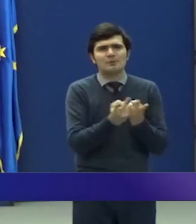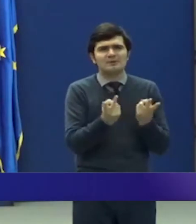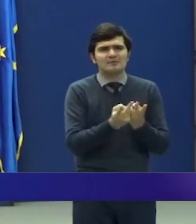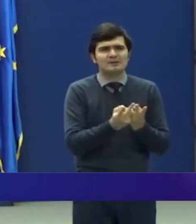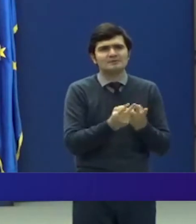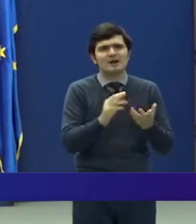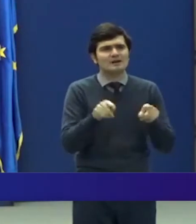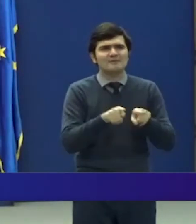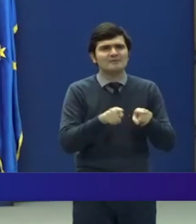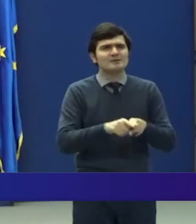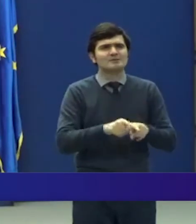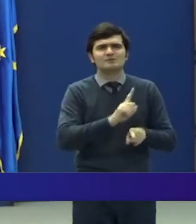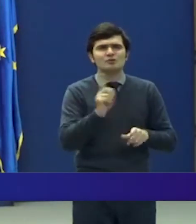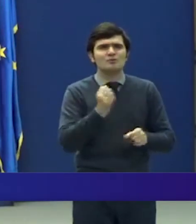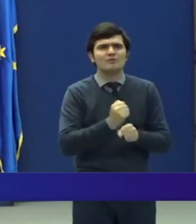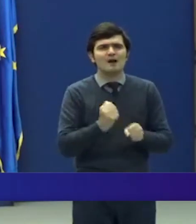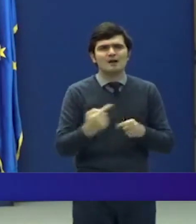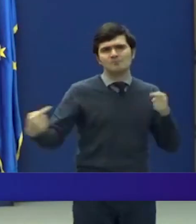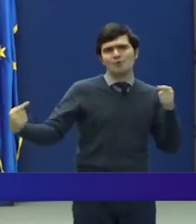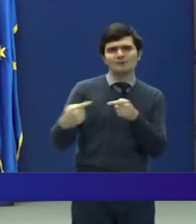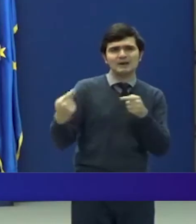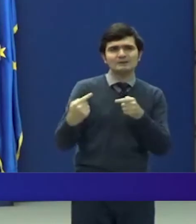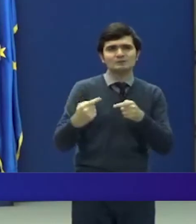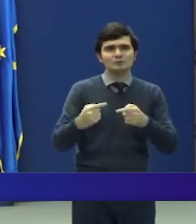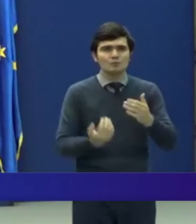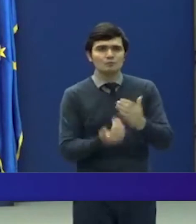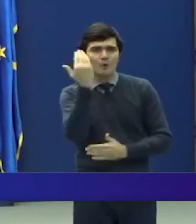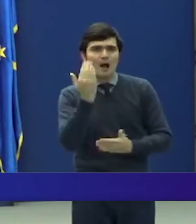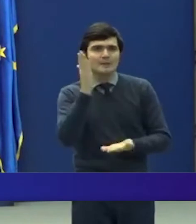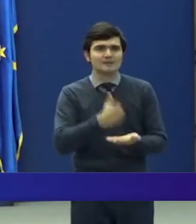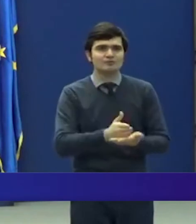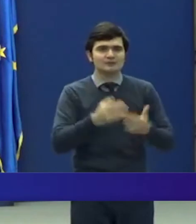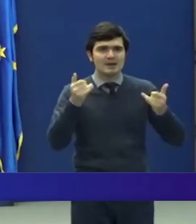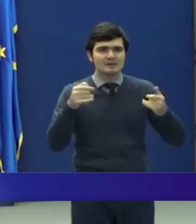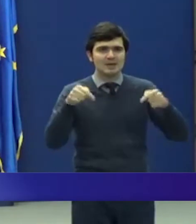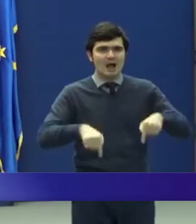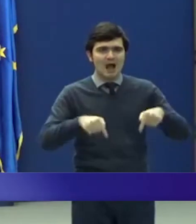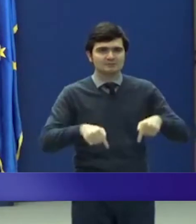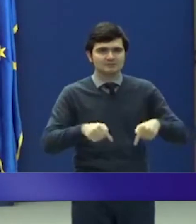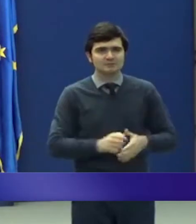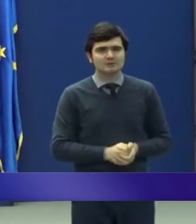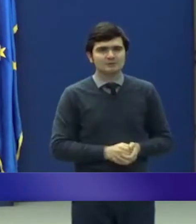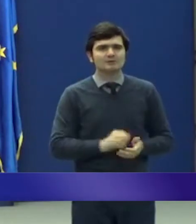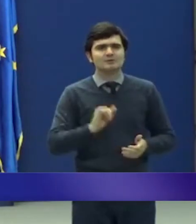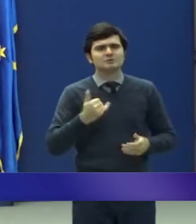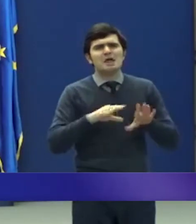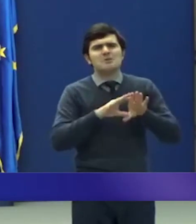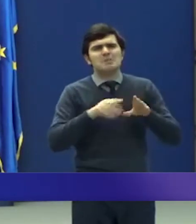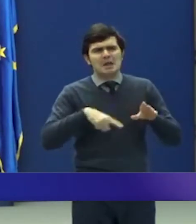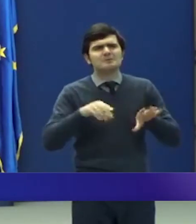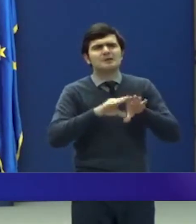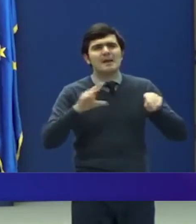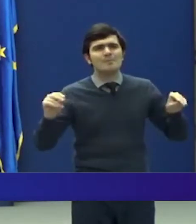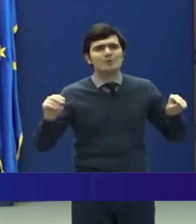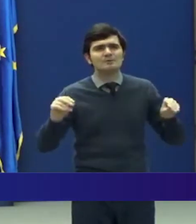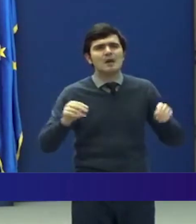intra în contradicție cu prevederile de astăzi și sunt mai multe, le puteți